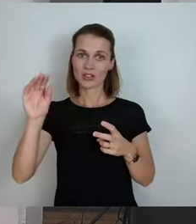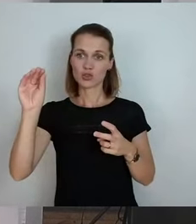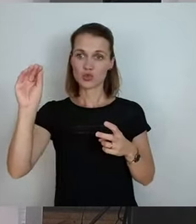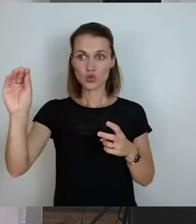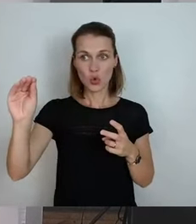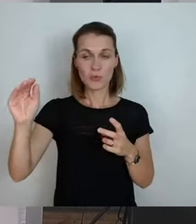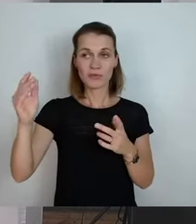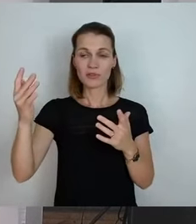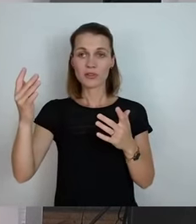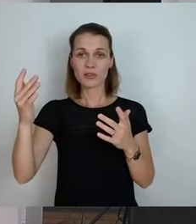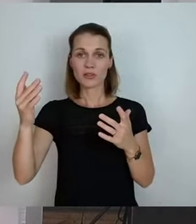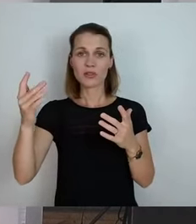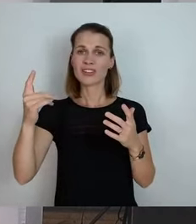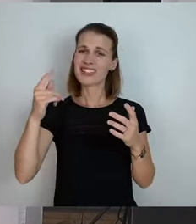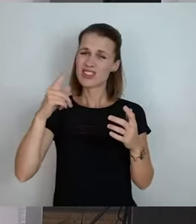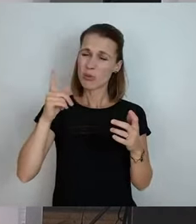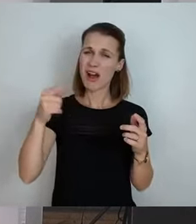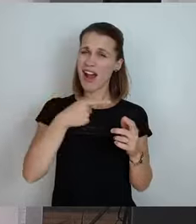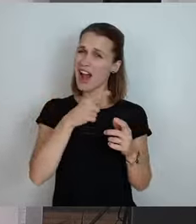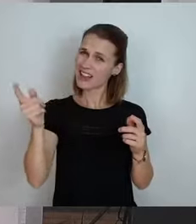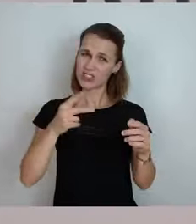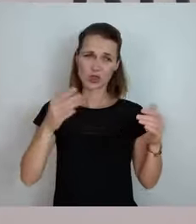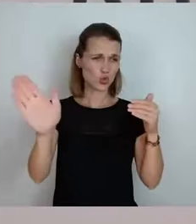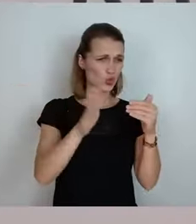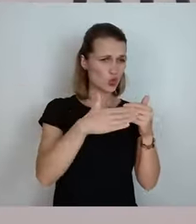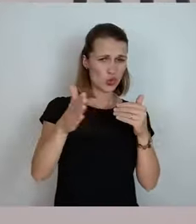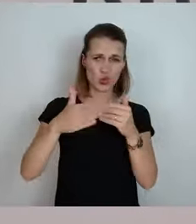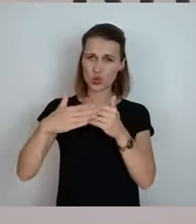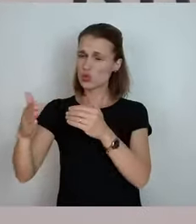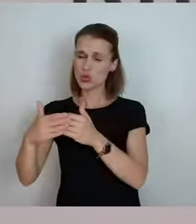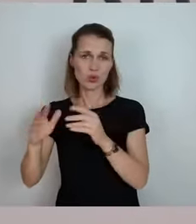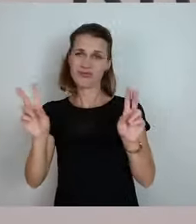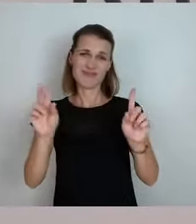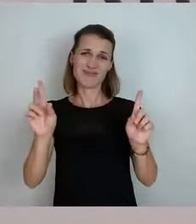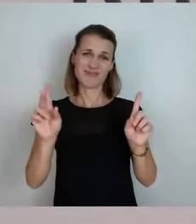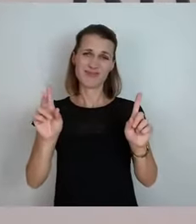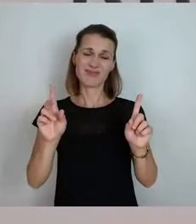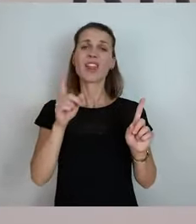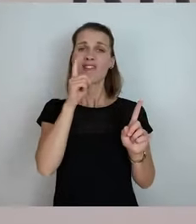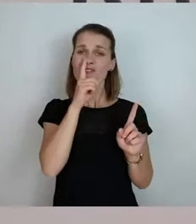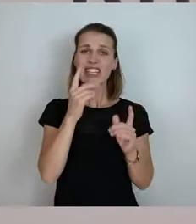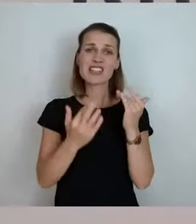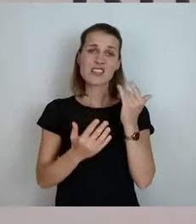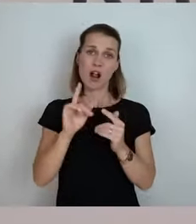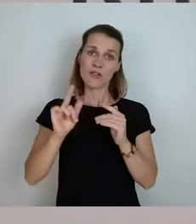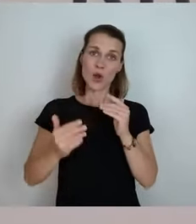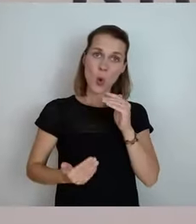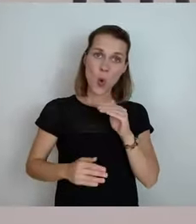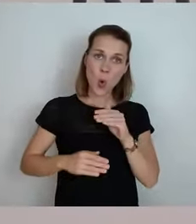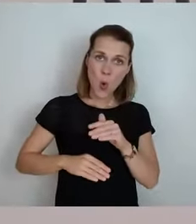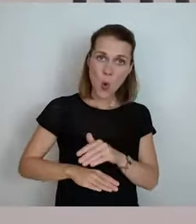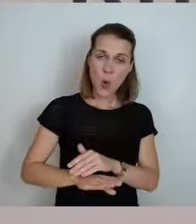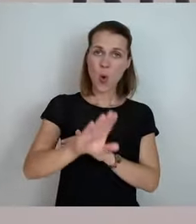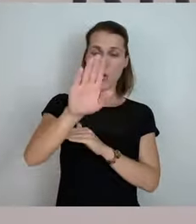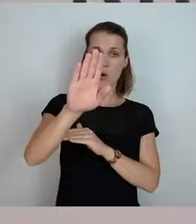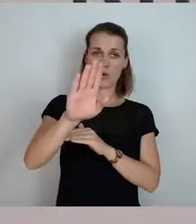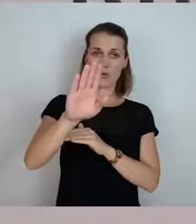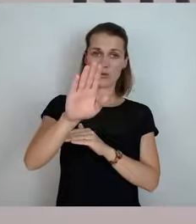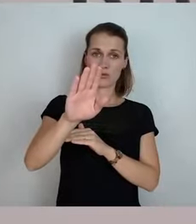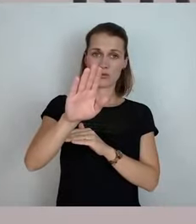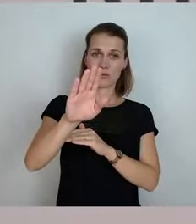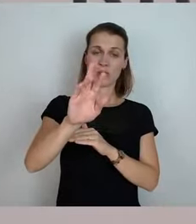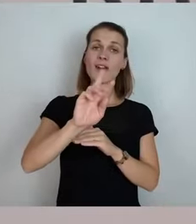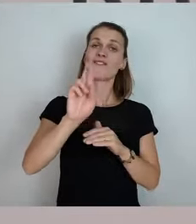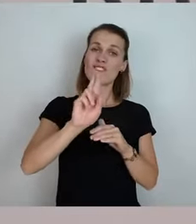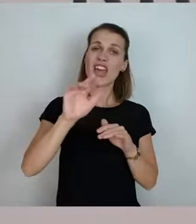zu machen und alles runterzufahren, sondern schauen Sie, wenn die Zahlen steigen, dass dann diejenigen Angebote nutzen können, die diese